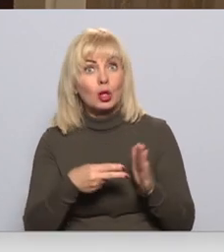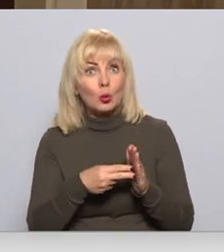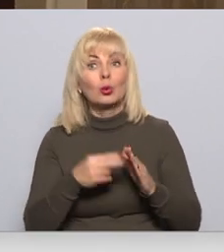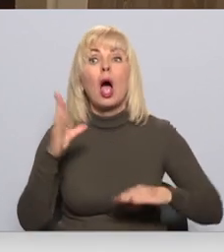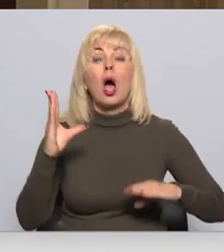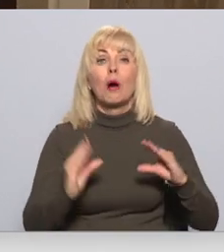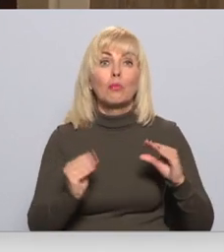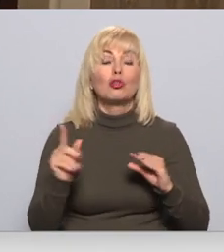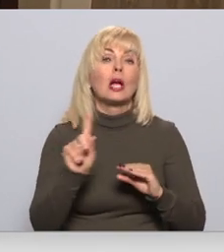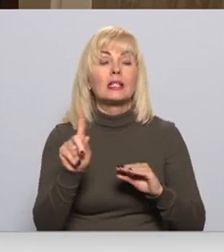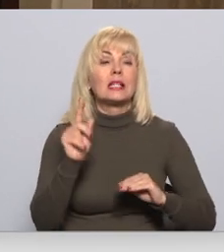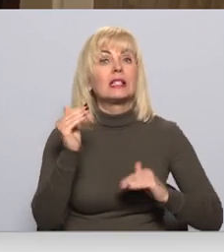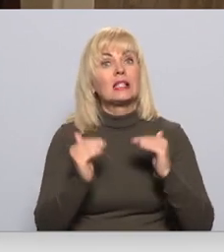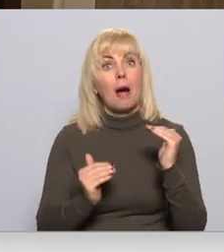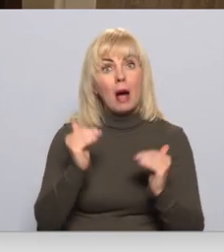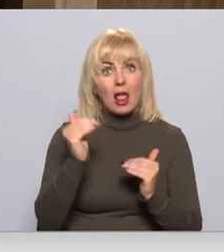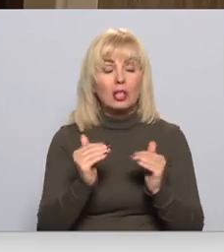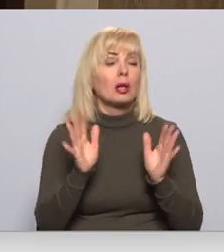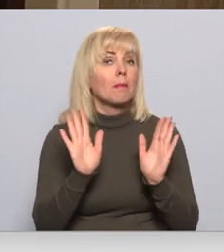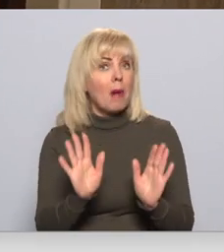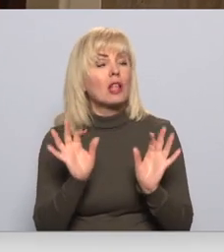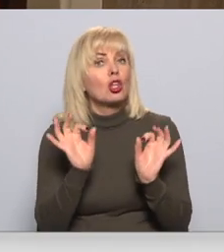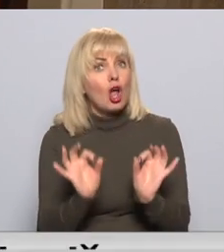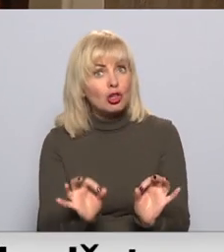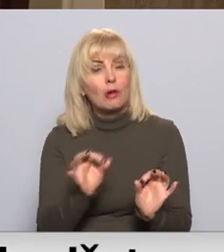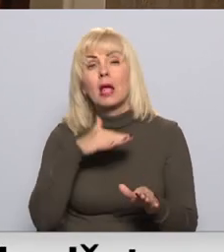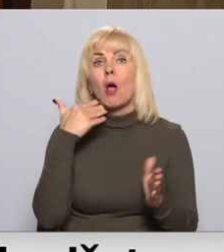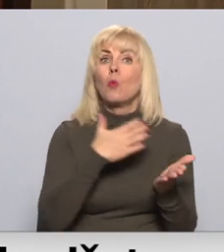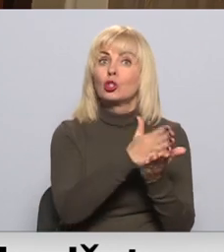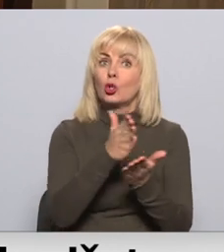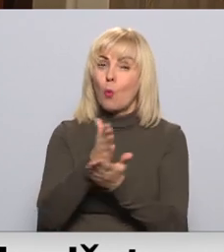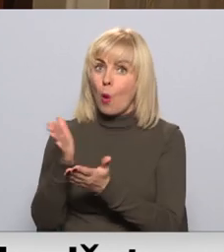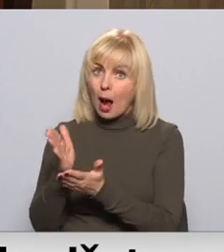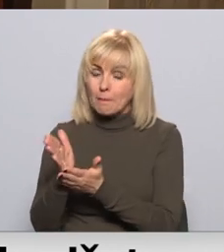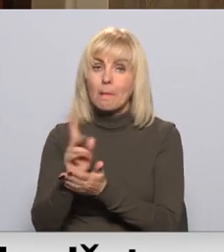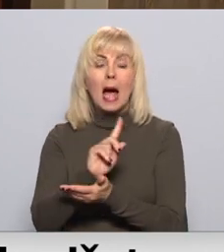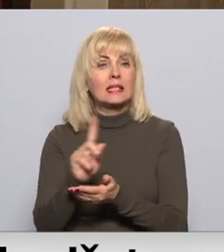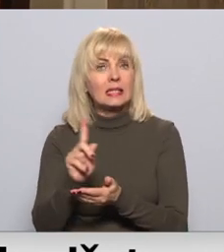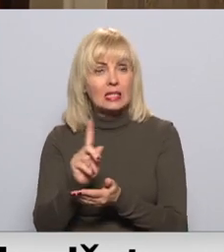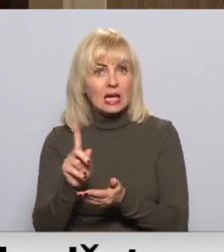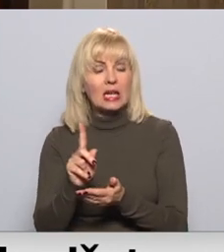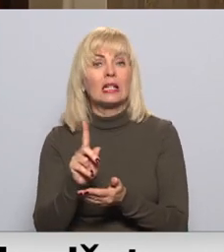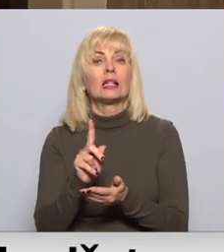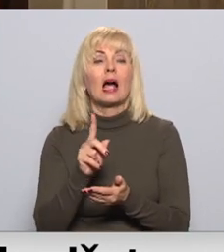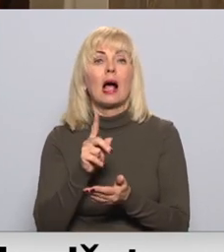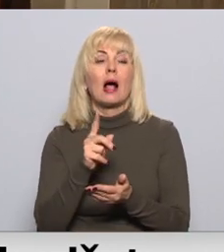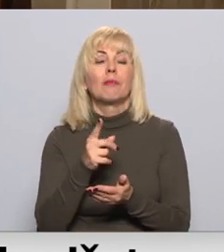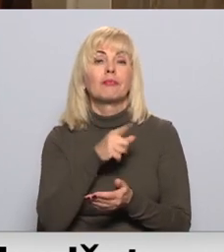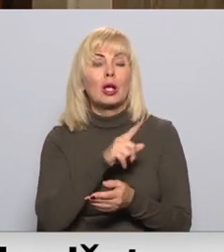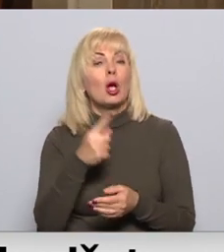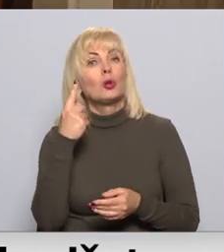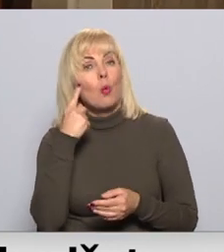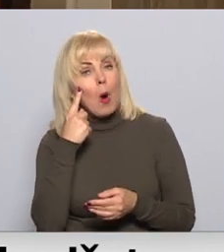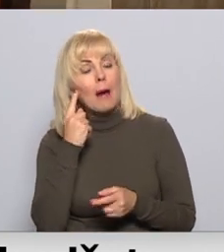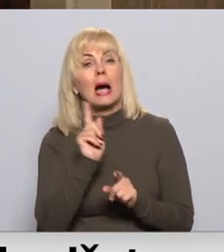sabalansēts, ir patiešām daudzas jomas aptvertas un ir domāts gan par to, kā